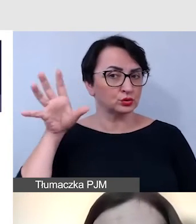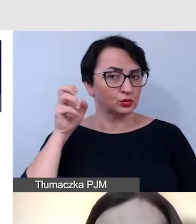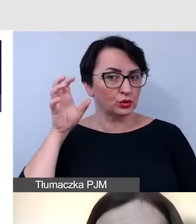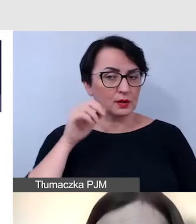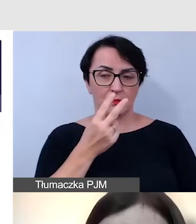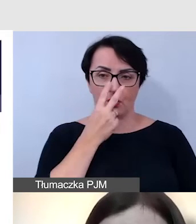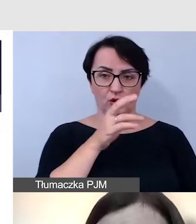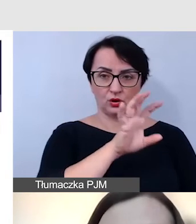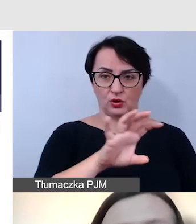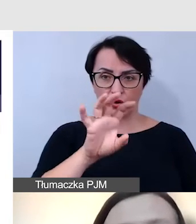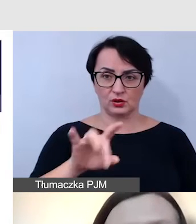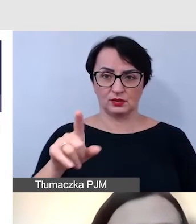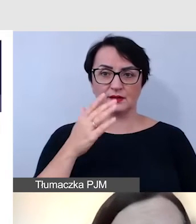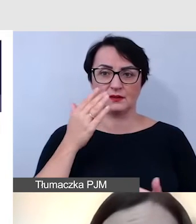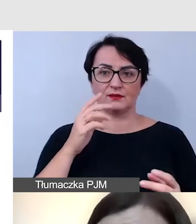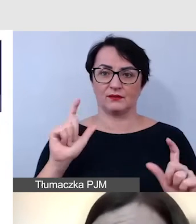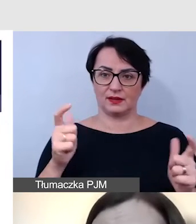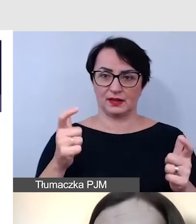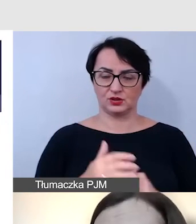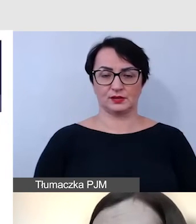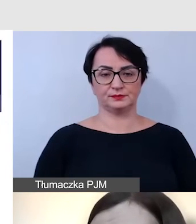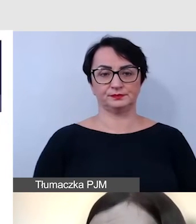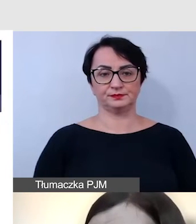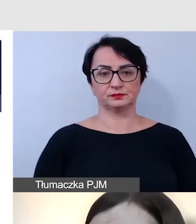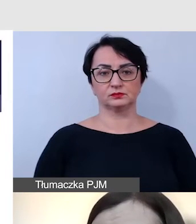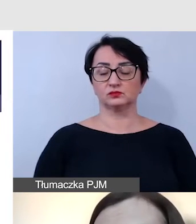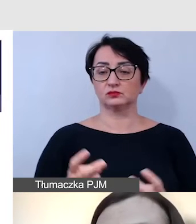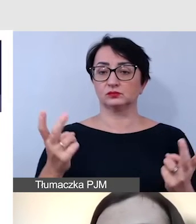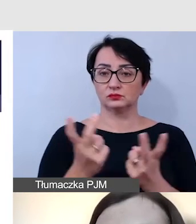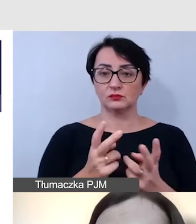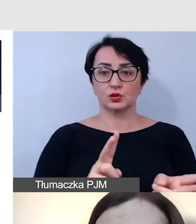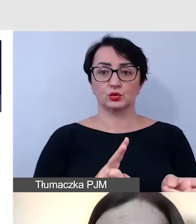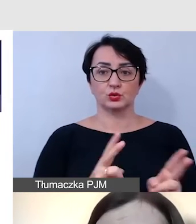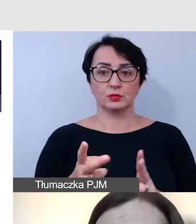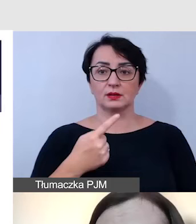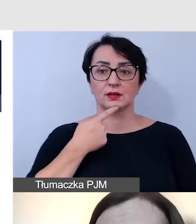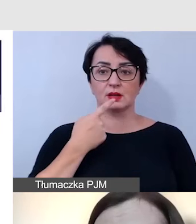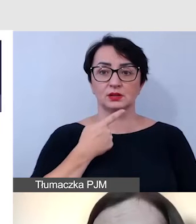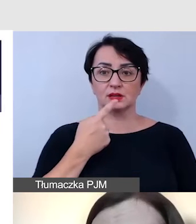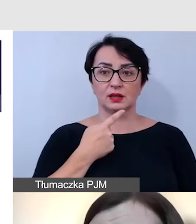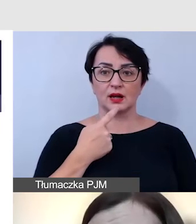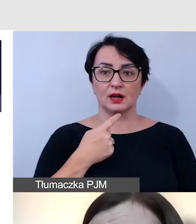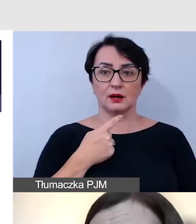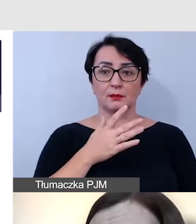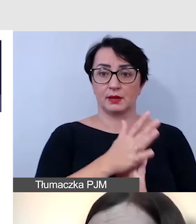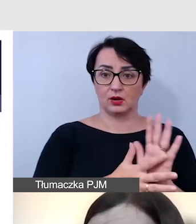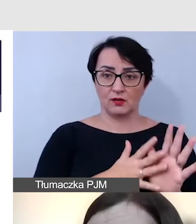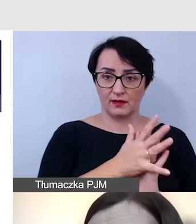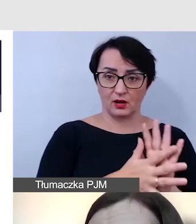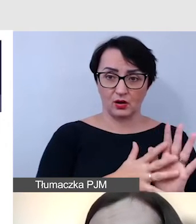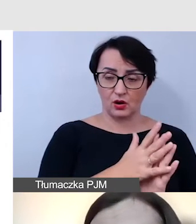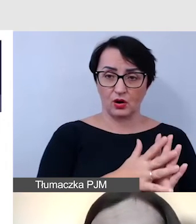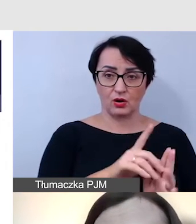podgląd wydarzenia. Identycznie jak w przypadku tłumaczy języka migowego, którzy